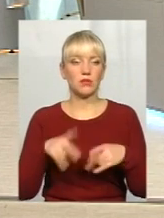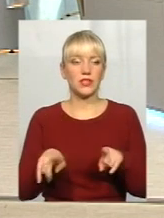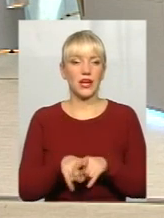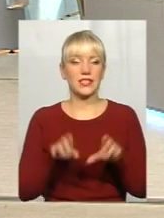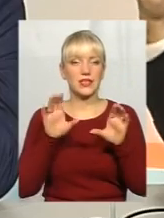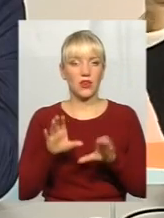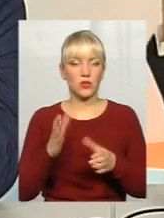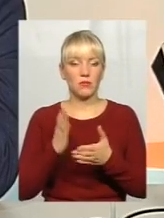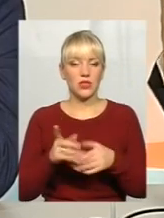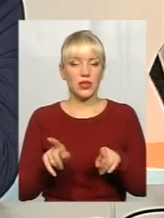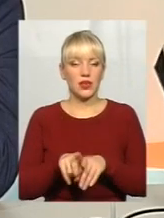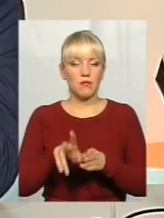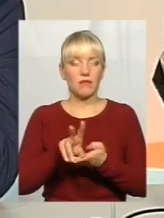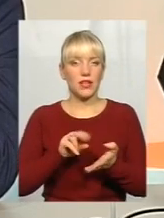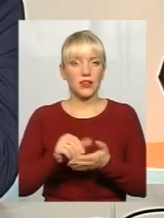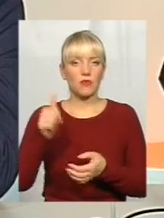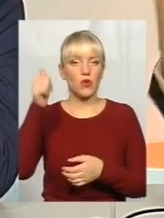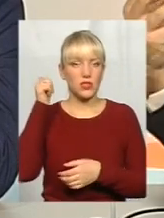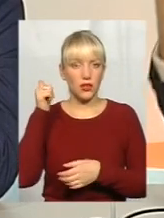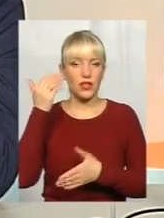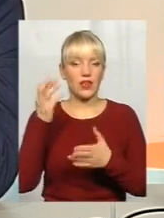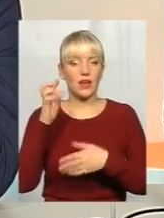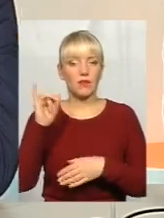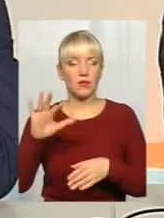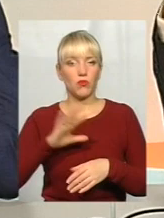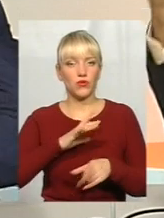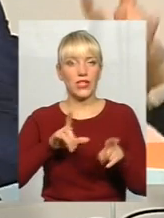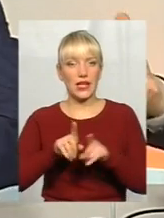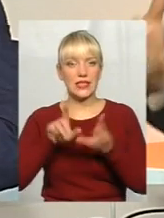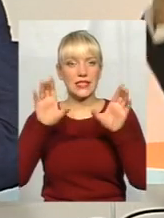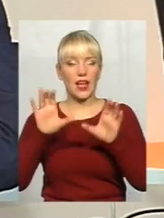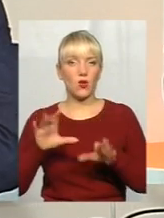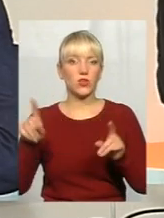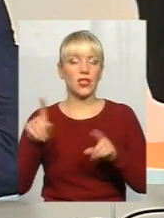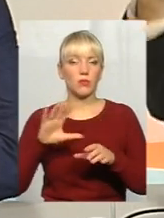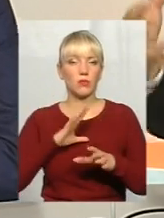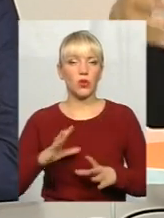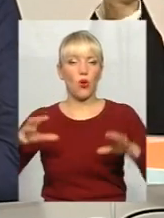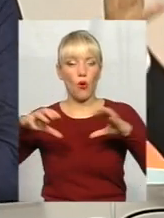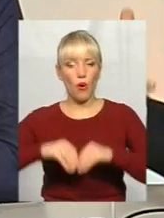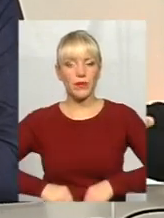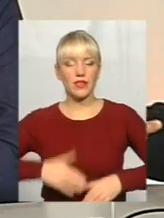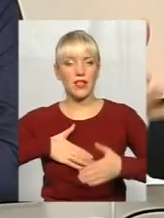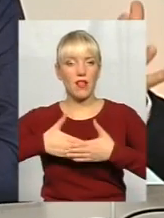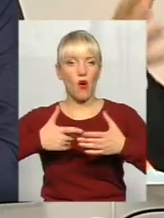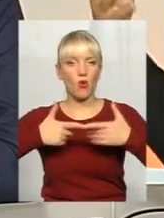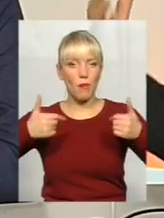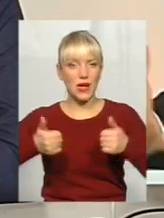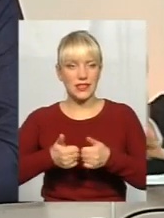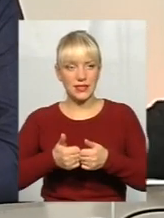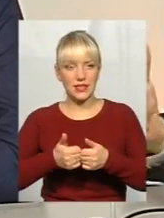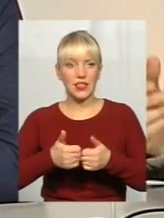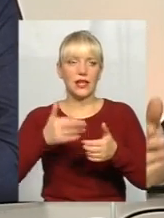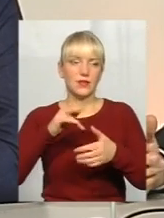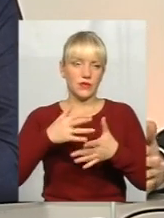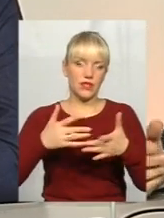ПОЗАДУ, правильно? Якби був закон, і якби об'єднання громадські, там, начать, маси громадські, там,